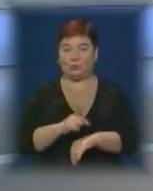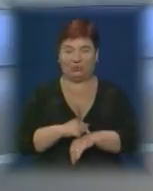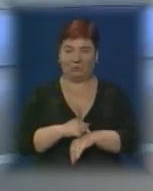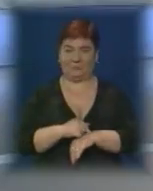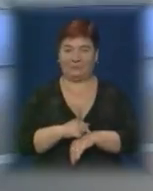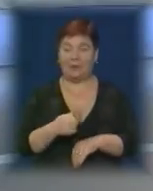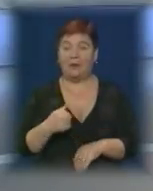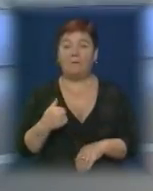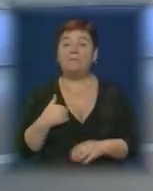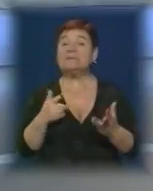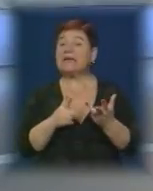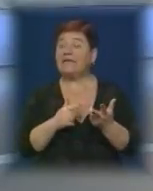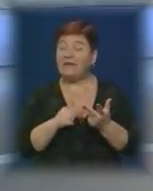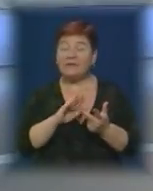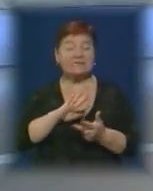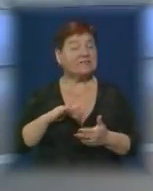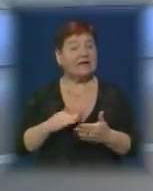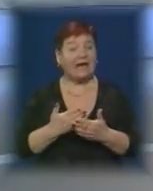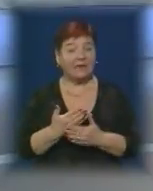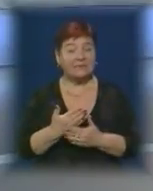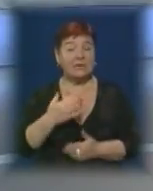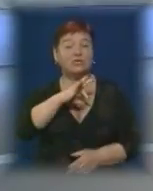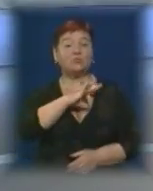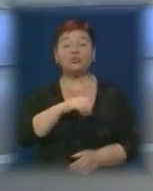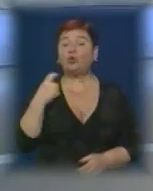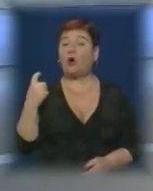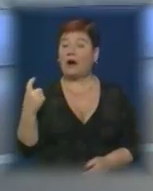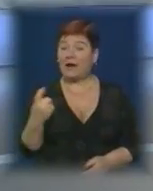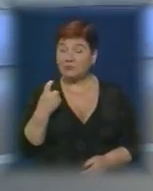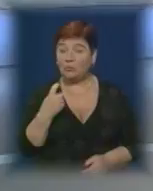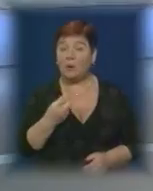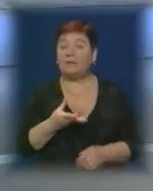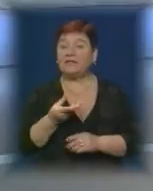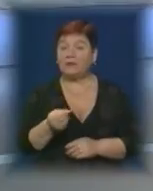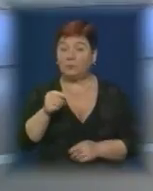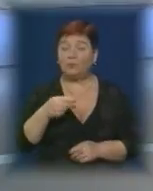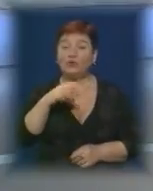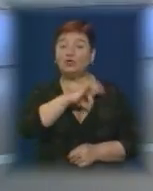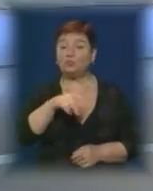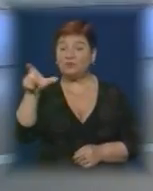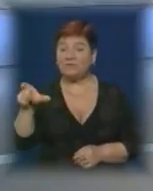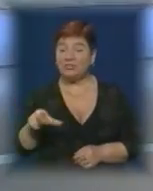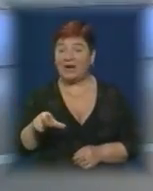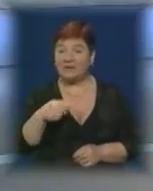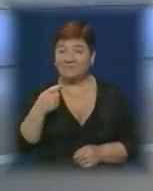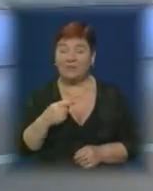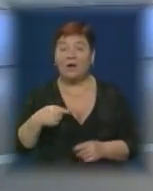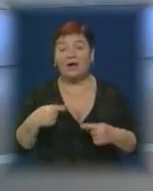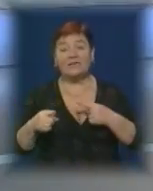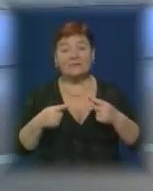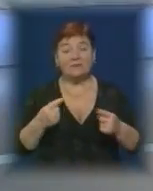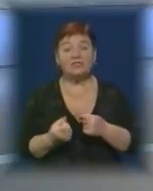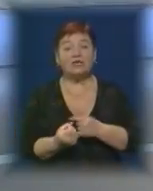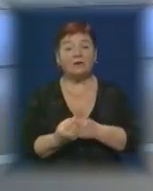Не за кількість, а за якість спожитого газу платитимуть користувачі Закарпаття. Теплотворна здатність палива може різнитися від